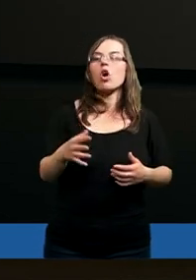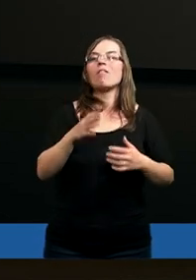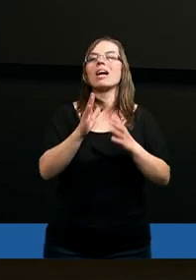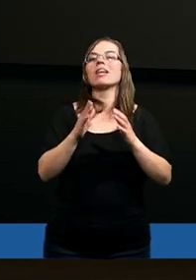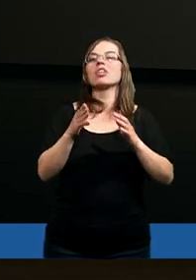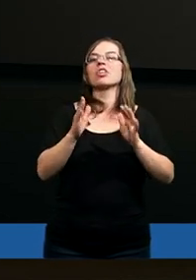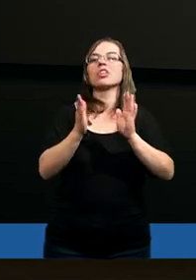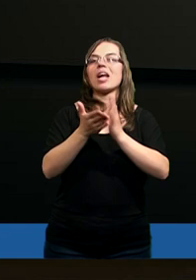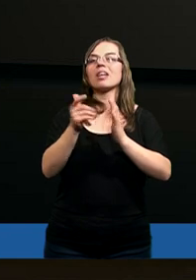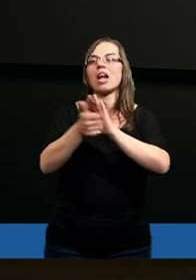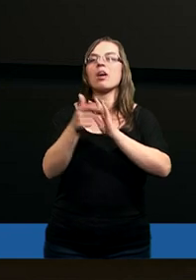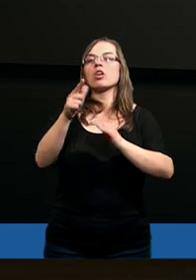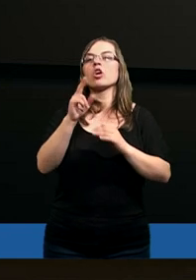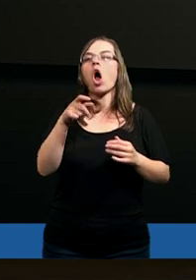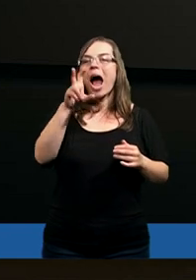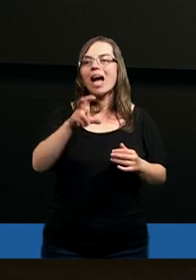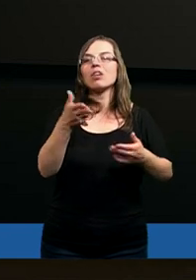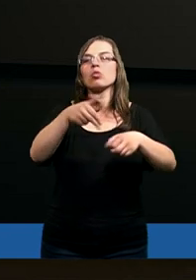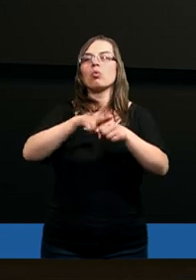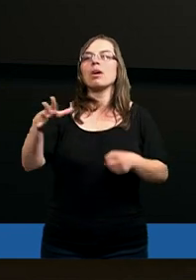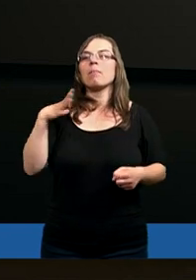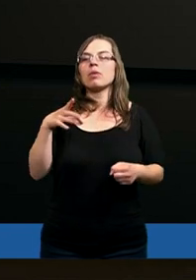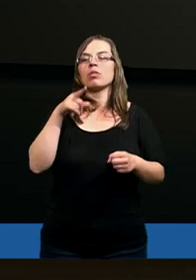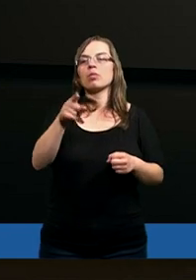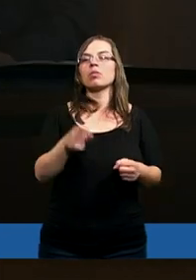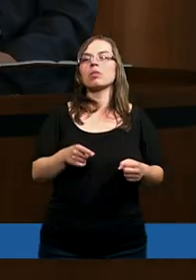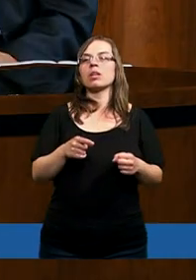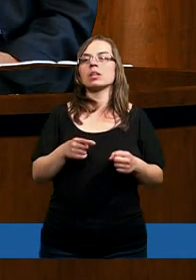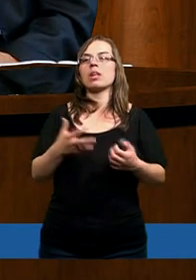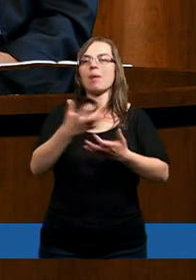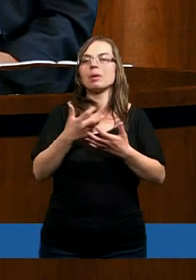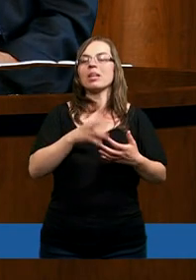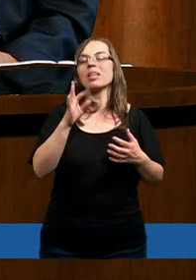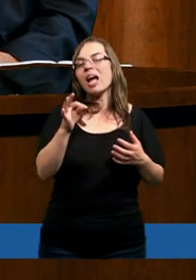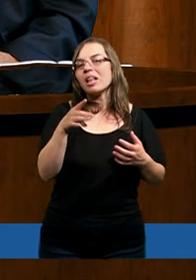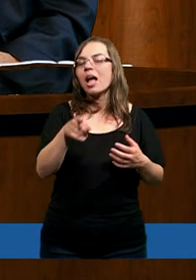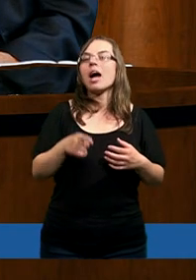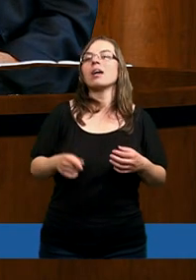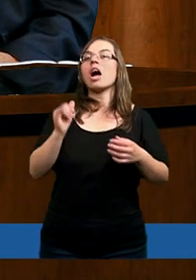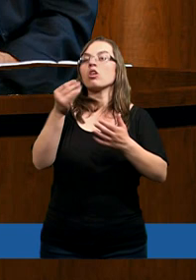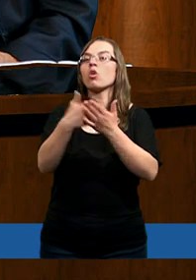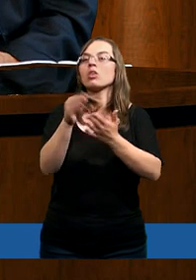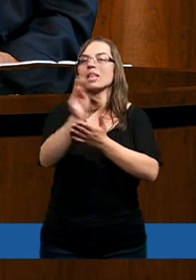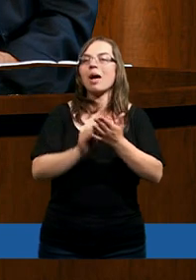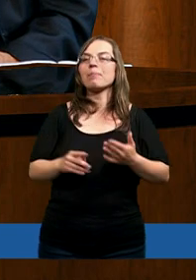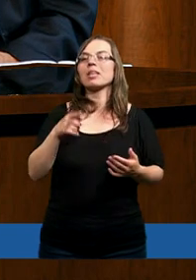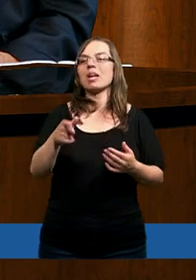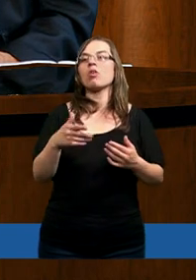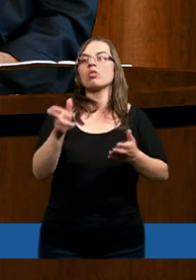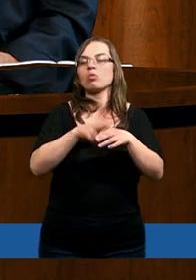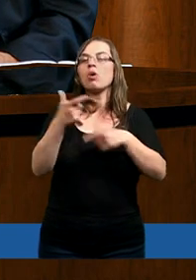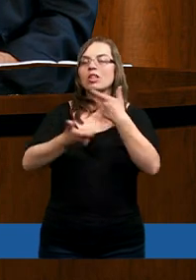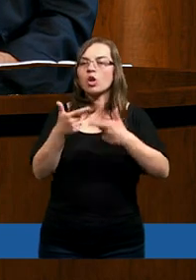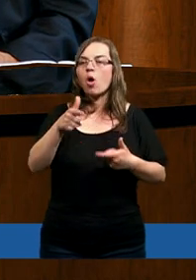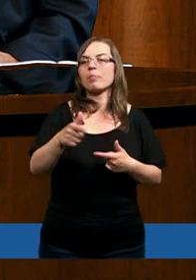rozdziale, jak to Korach, który był... Bunt Koracha do Tana i Abirema. Tak, ale Korach był lewitą, mógł